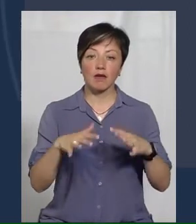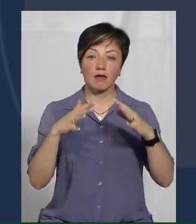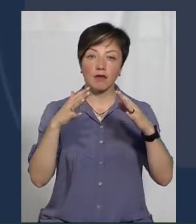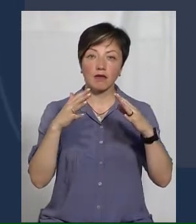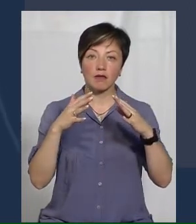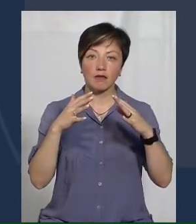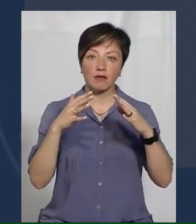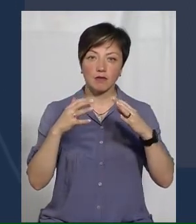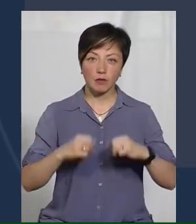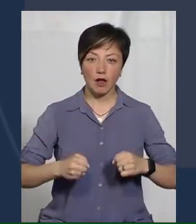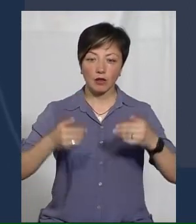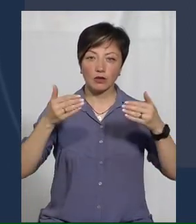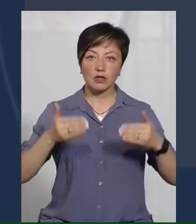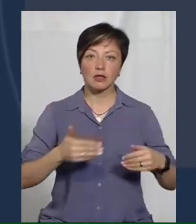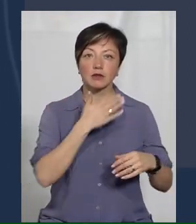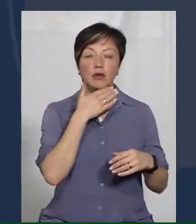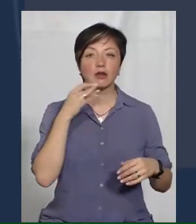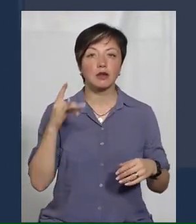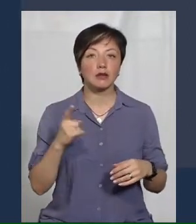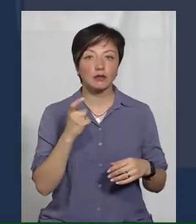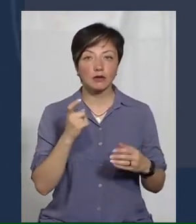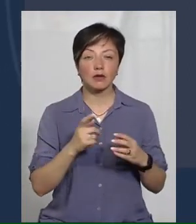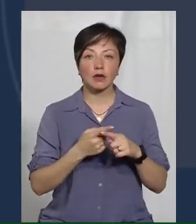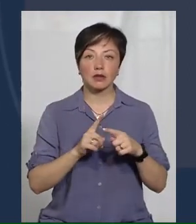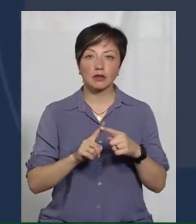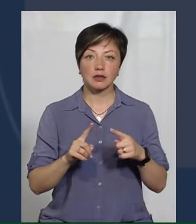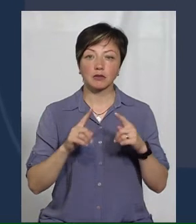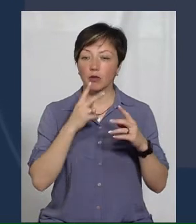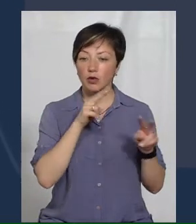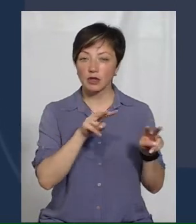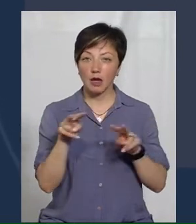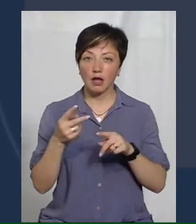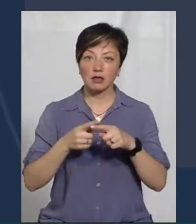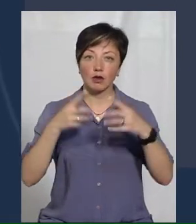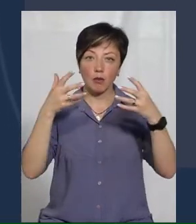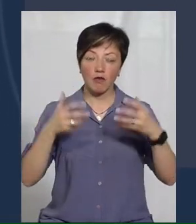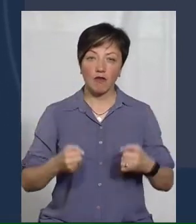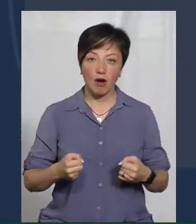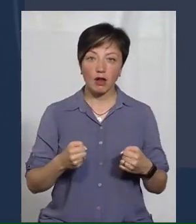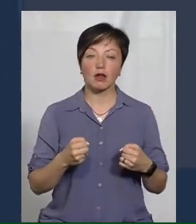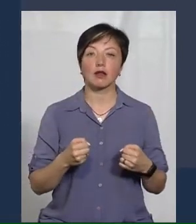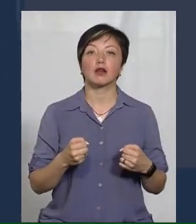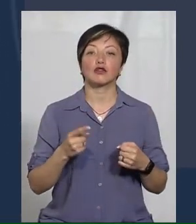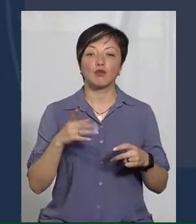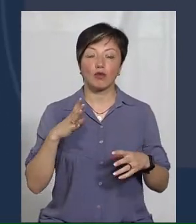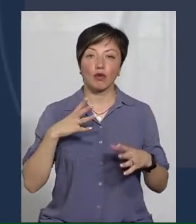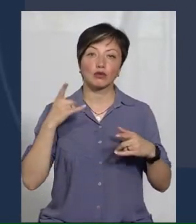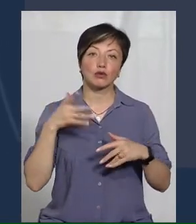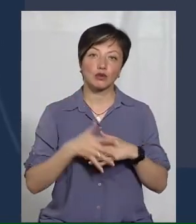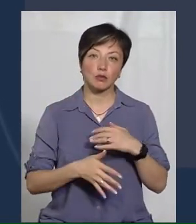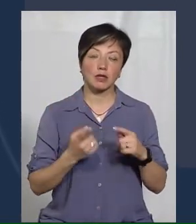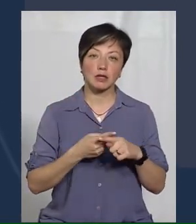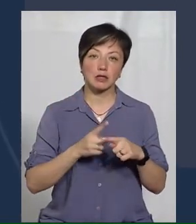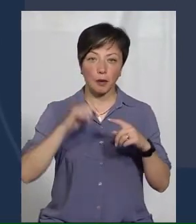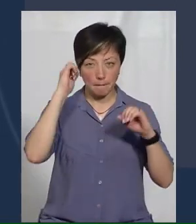трас стін неодноразово спостерігалися ці обвали. Пали ці сімбушків. Щоб було це зрозуміло, це пам